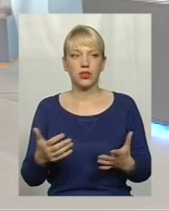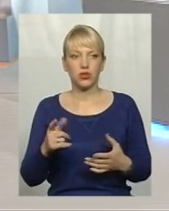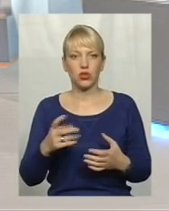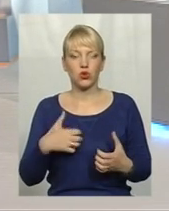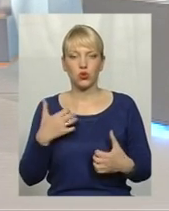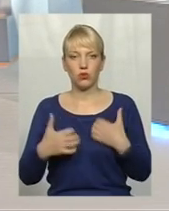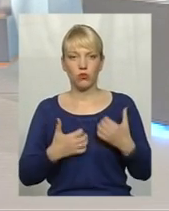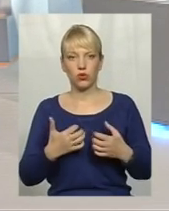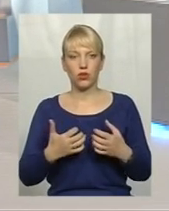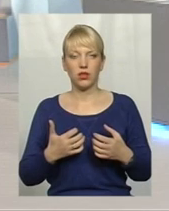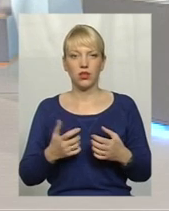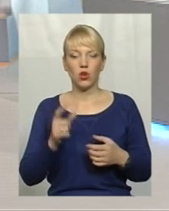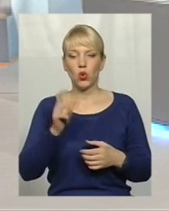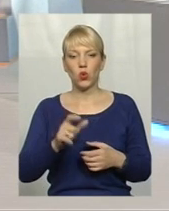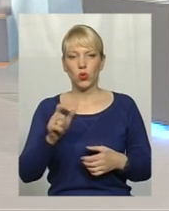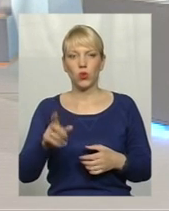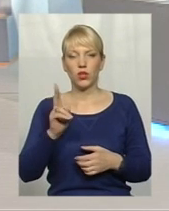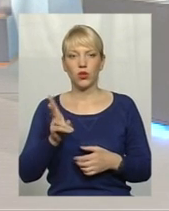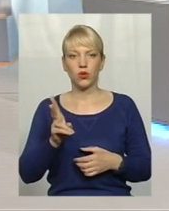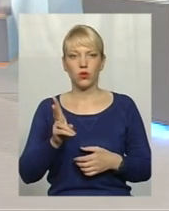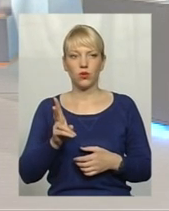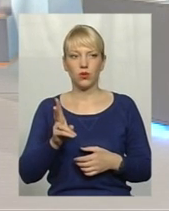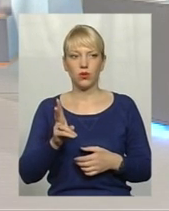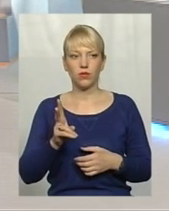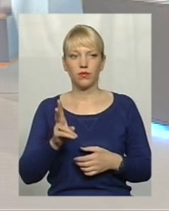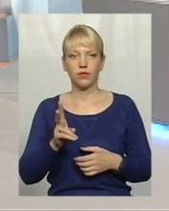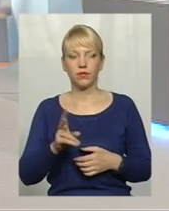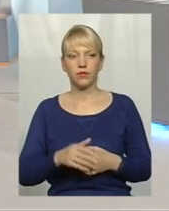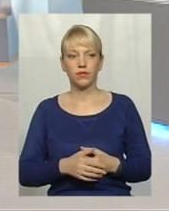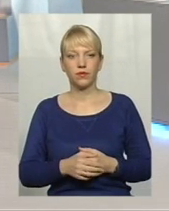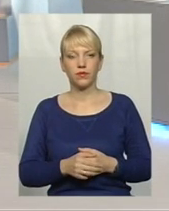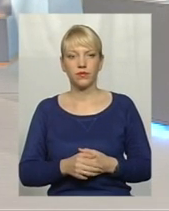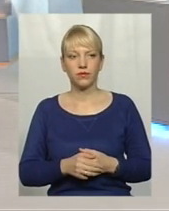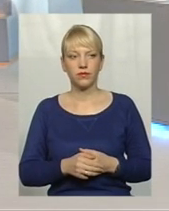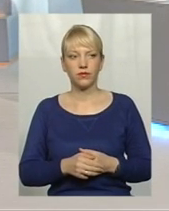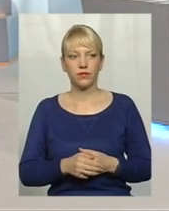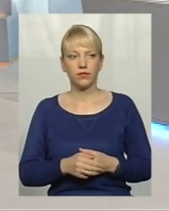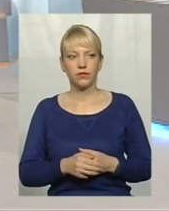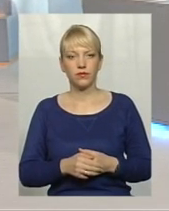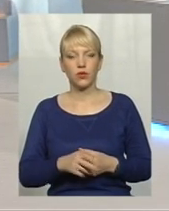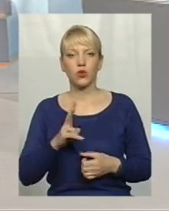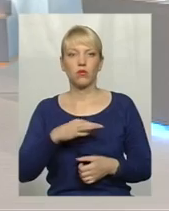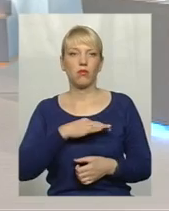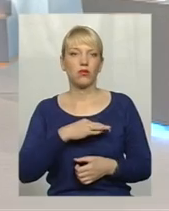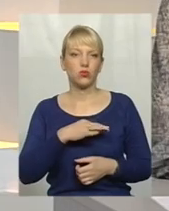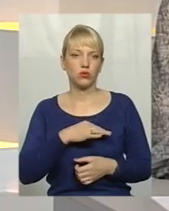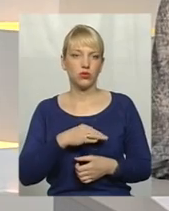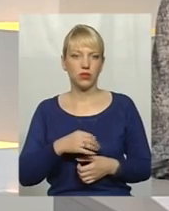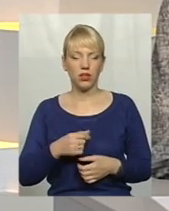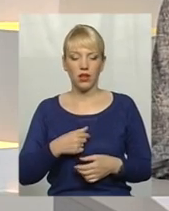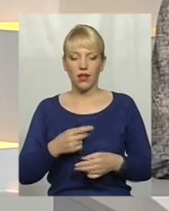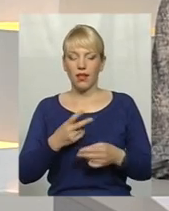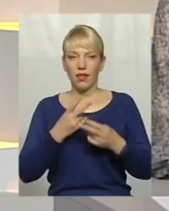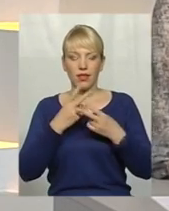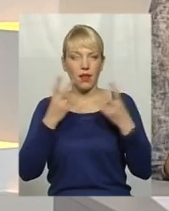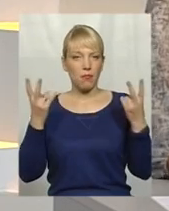турбує. Це люди, які безрізвічні. Тобто тут байдужість, не бачу, не чую,